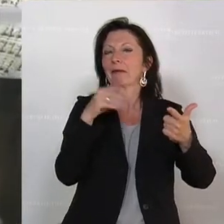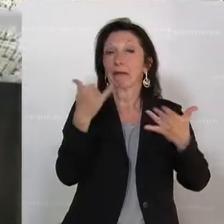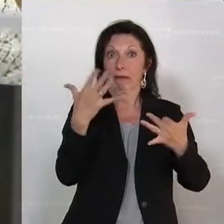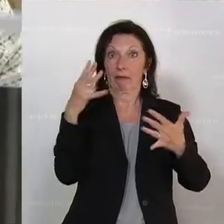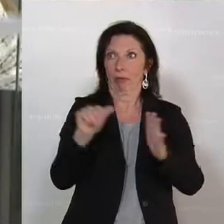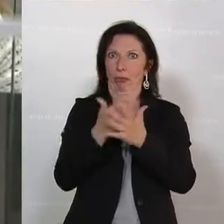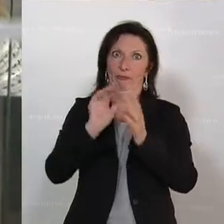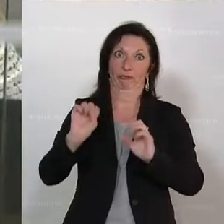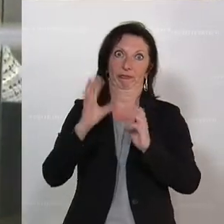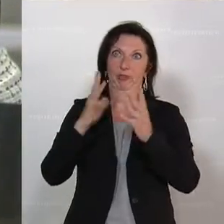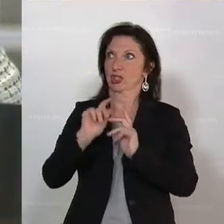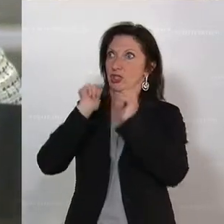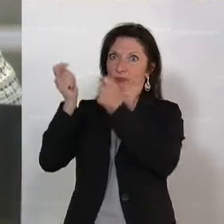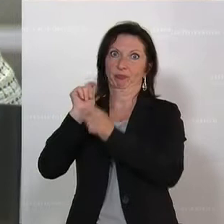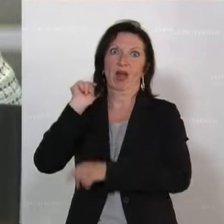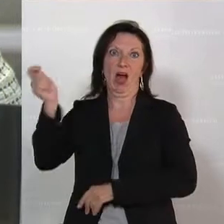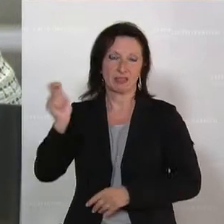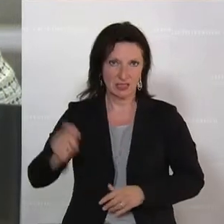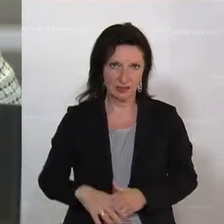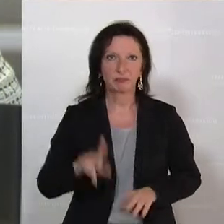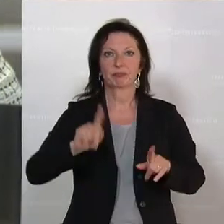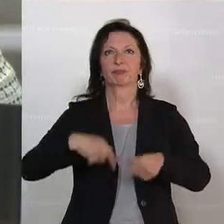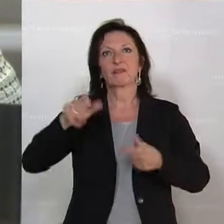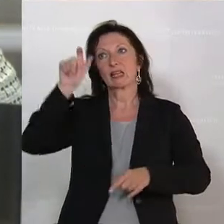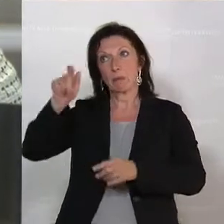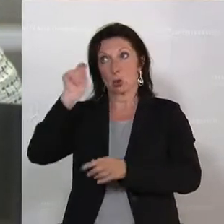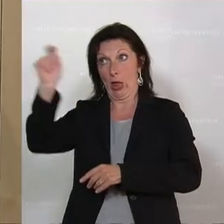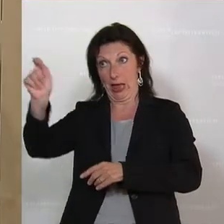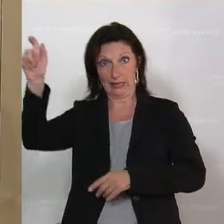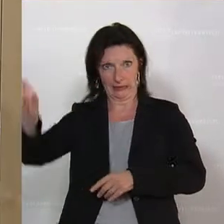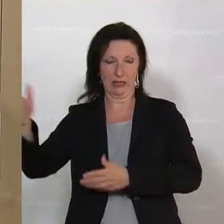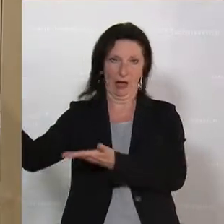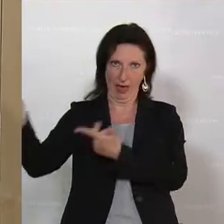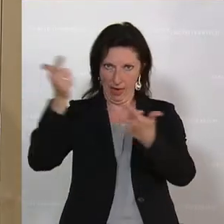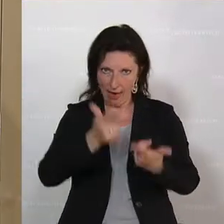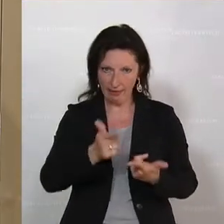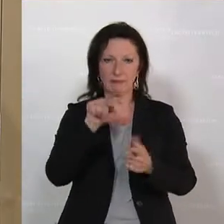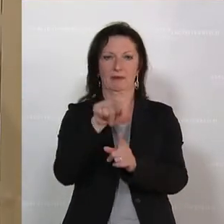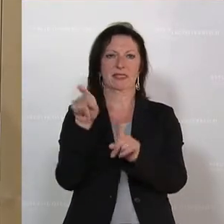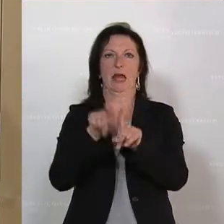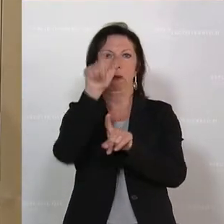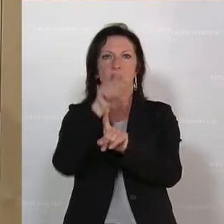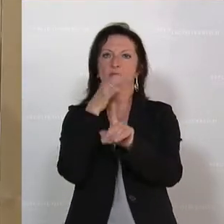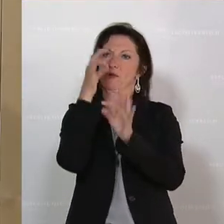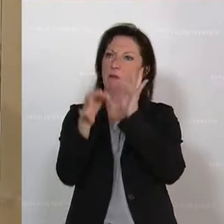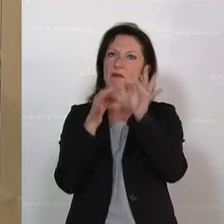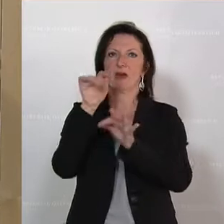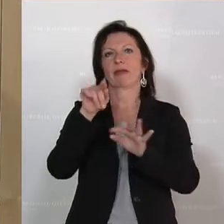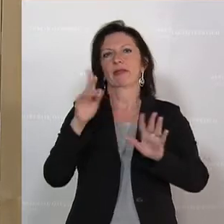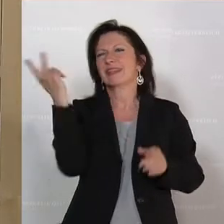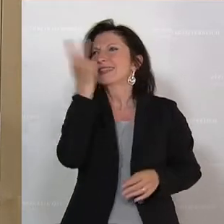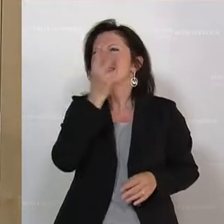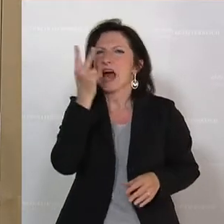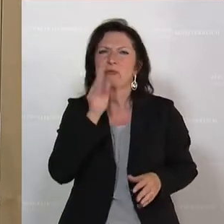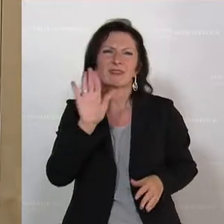Dann wird die Auskunftsperson in den Ausschuss geladen, die angezeigt worden ist. Die wird dann befragt und diese Person entschlägt sich natürlich. Das